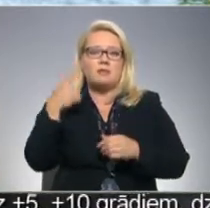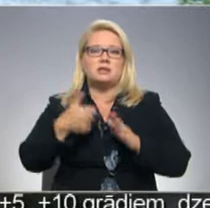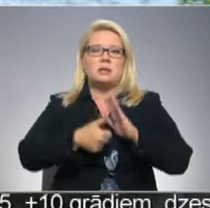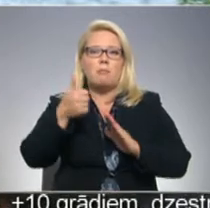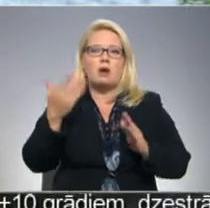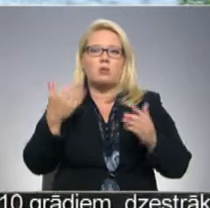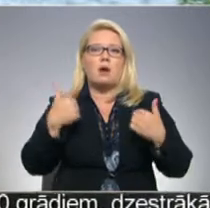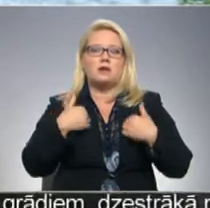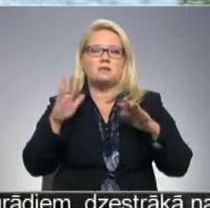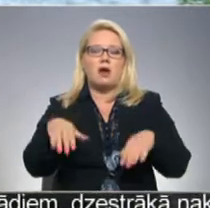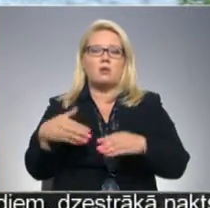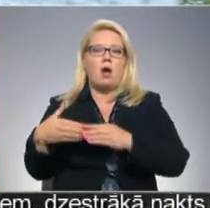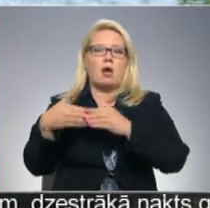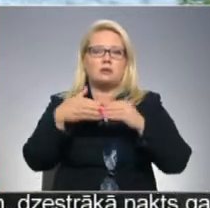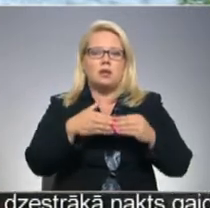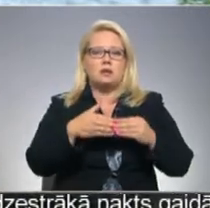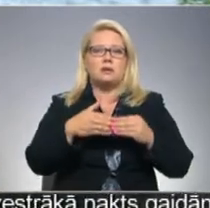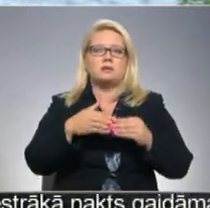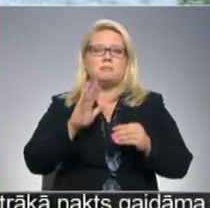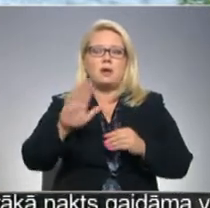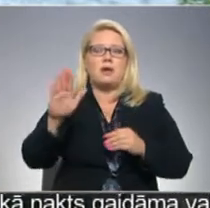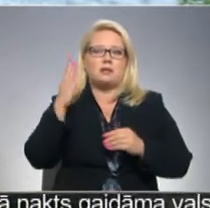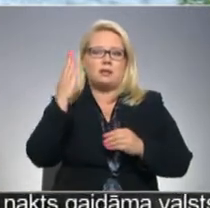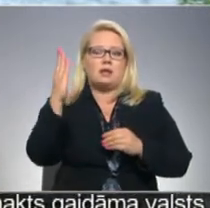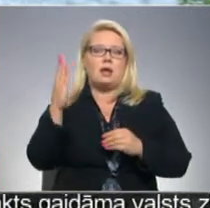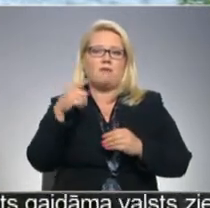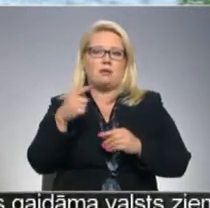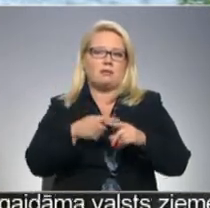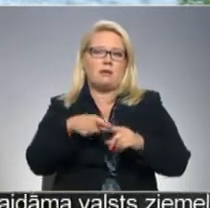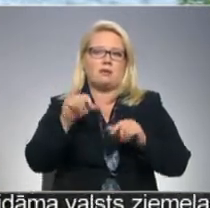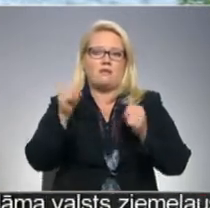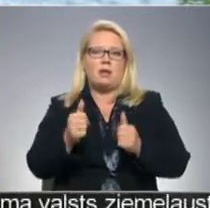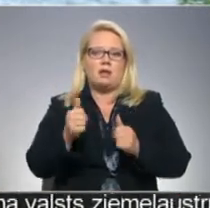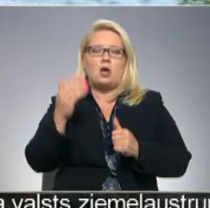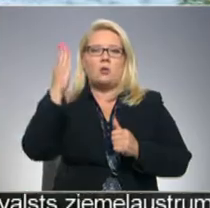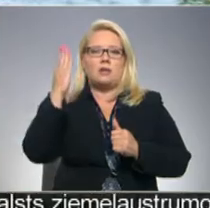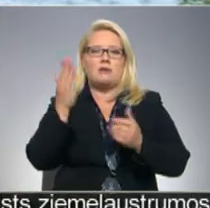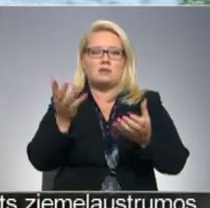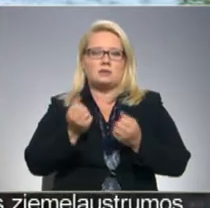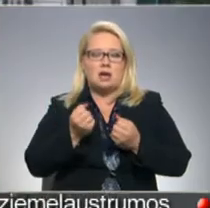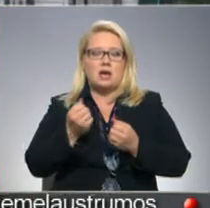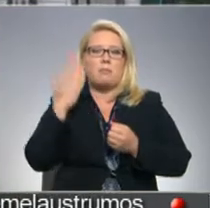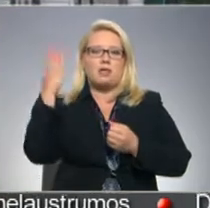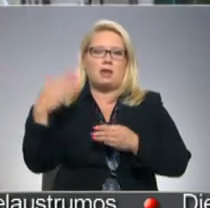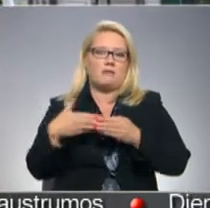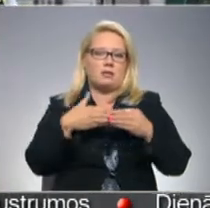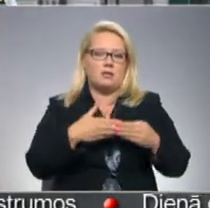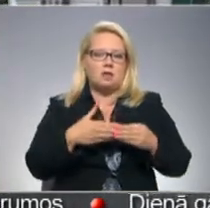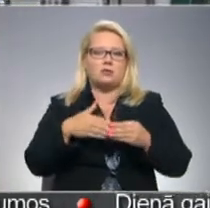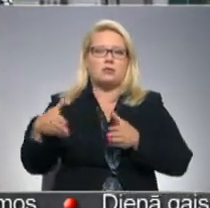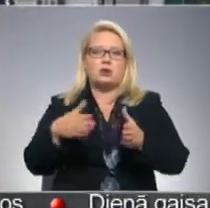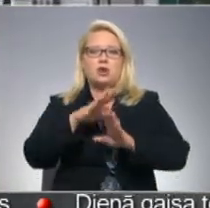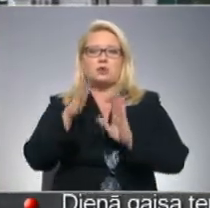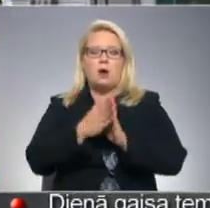izdarīt. Aiznesu viņu atpakaļ pie Dieva. Tā, no Dievas saņēmu un pie Dieva nesmu. Ceļš kopā ar